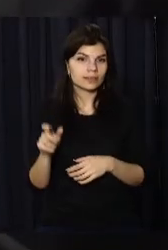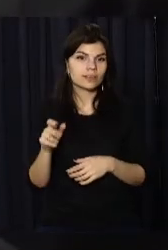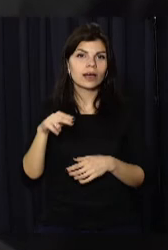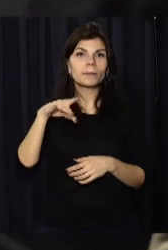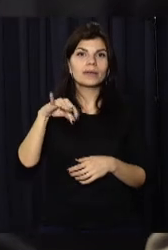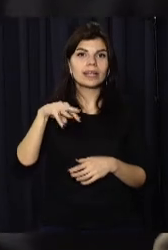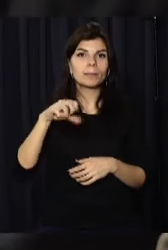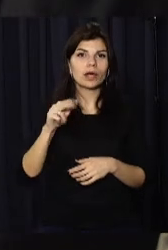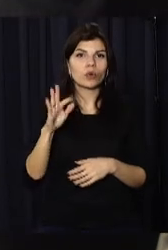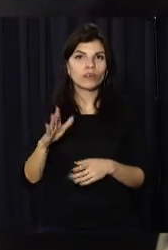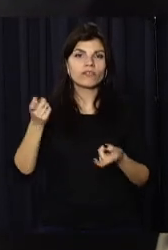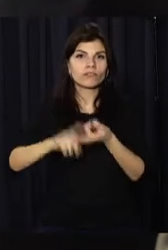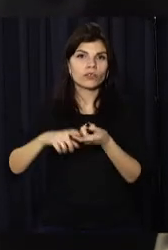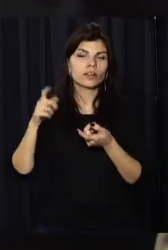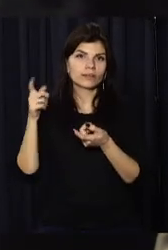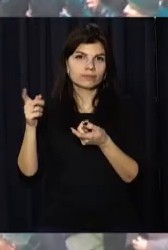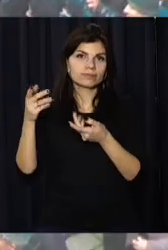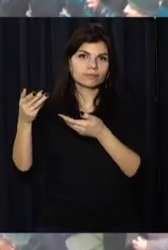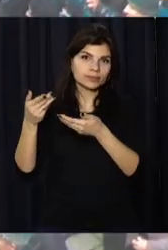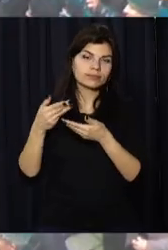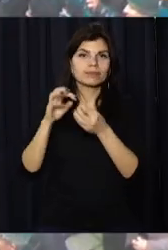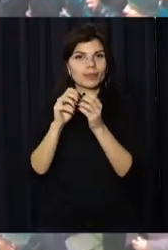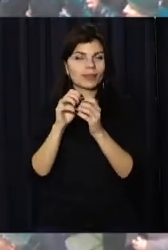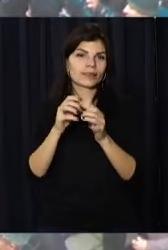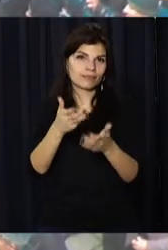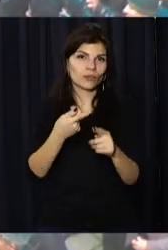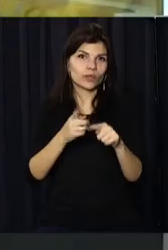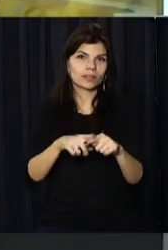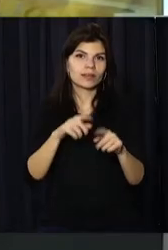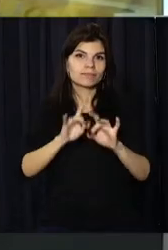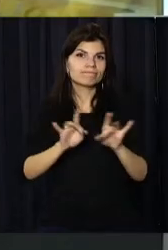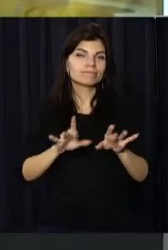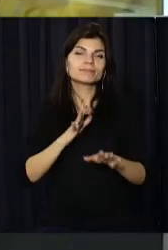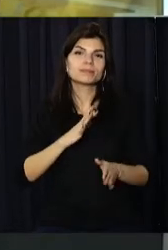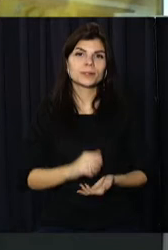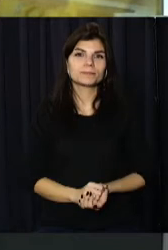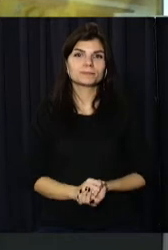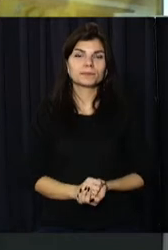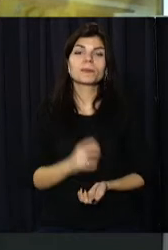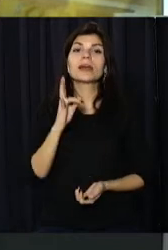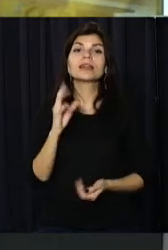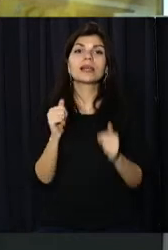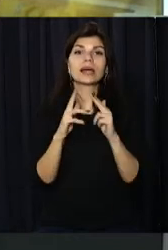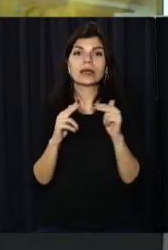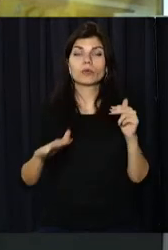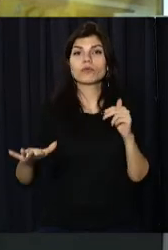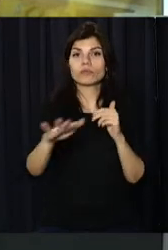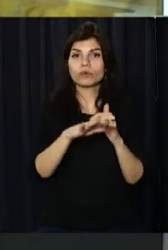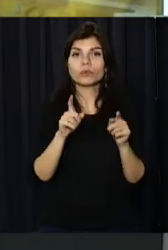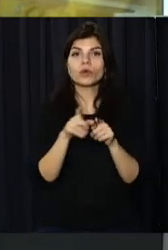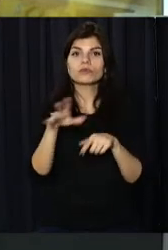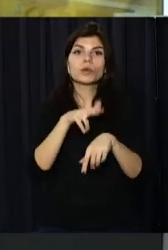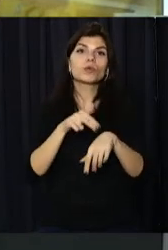Примакова. Лада Донець, Олег Родіонов, Open News, телеканал «Відкритий». На Дніпропетровщині, як і по всій країні,